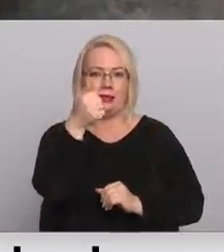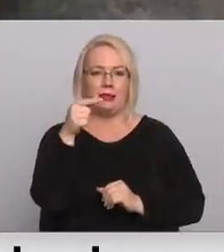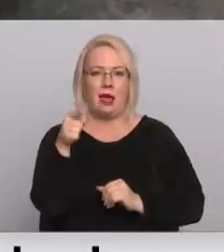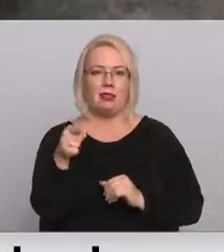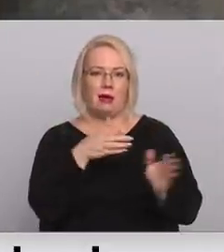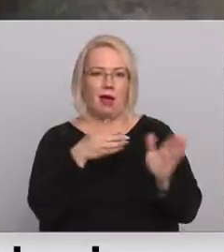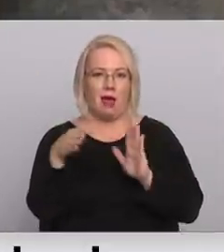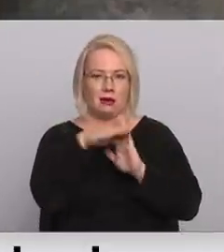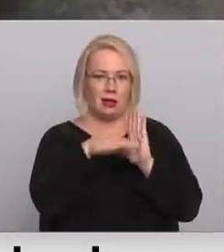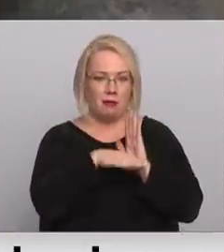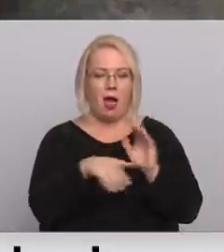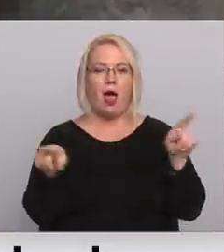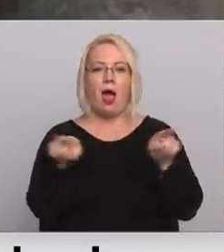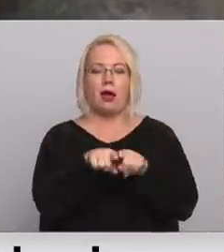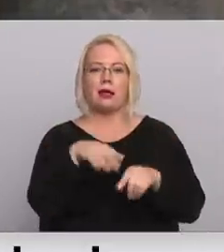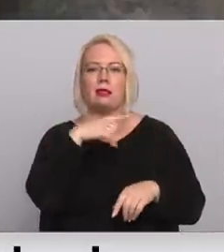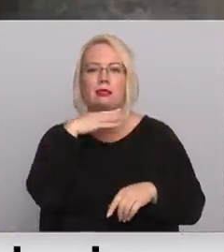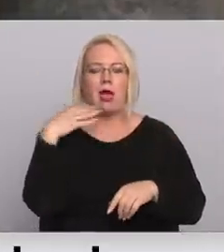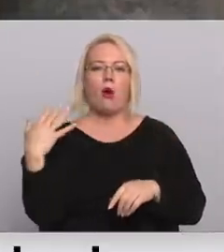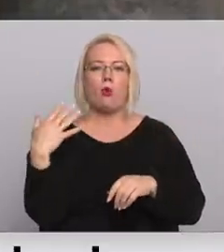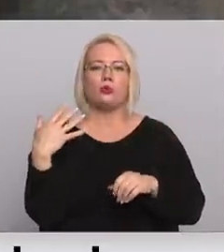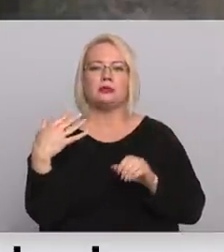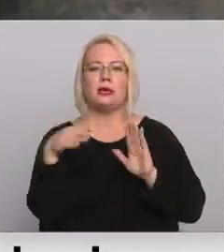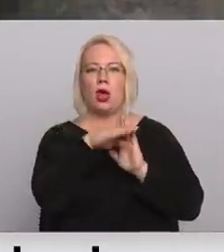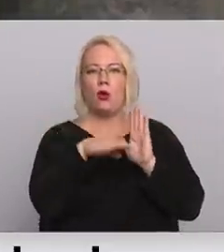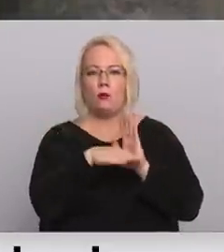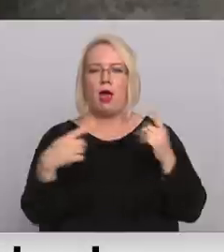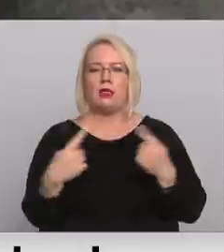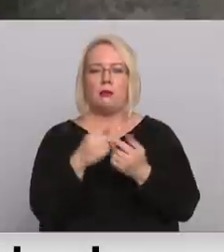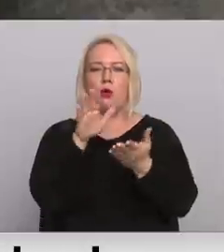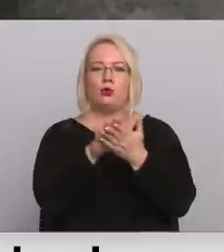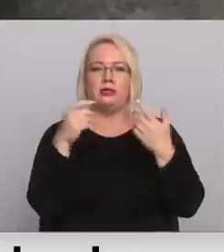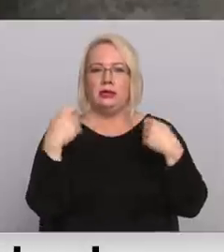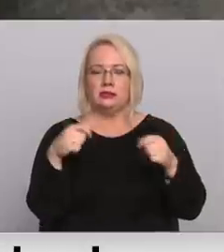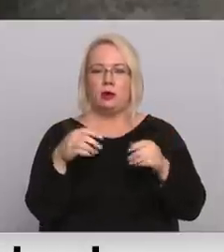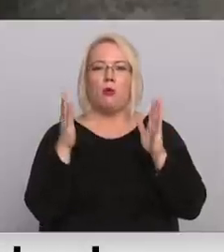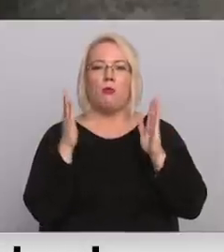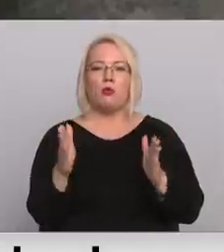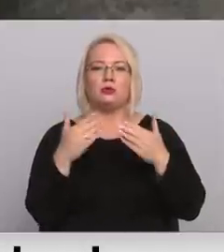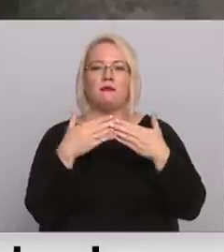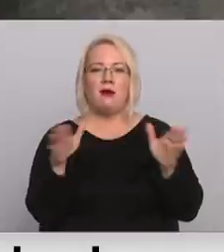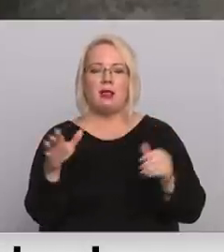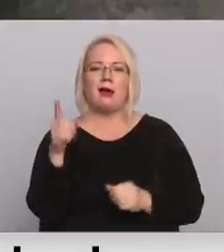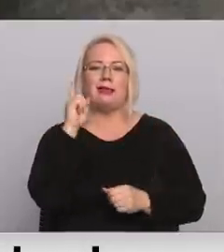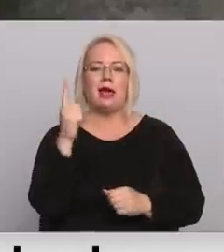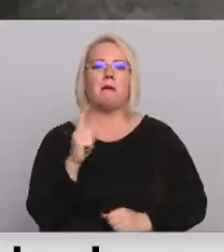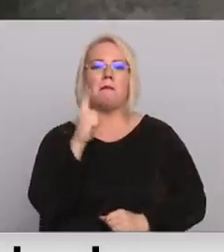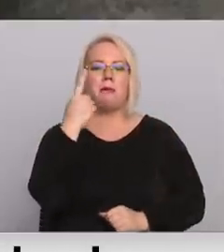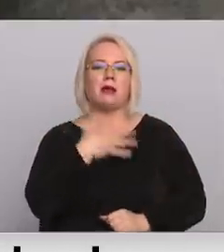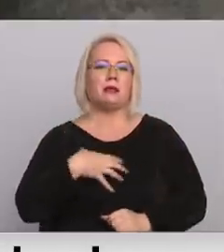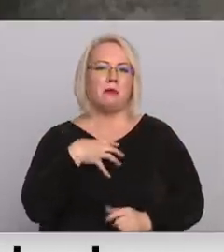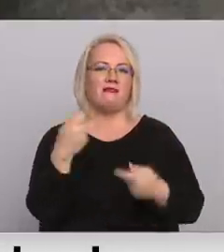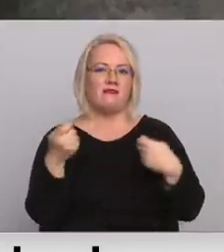Tāpat ir virkni ierobešojumu arī attiecībā uz tirzniecību. Proti būs pieejami tikai pirmās nepieciešamības